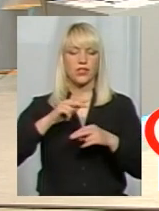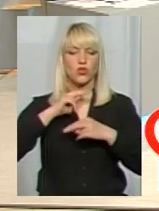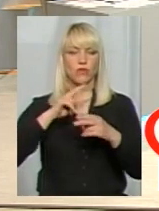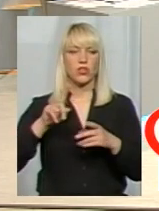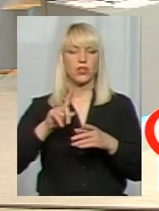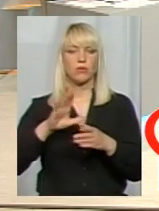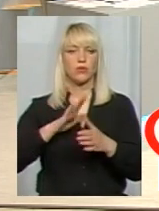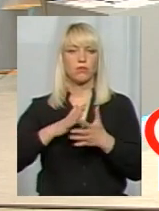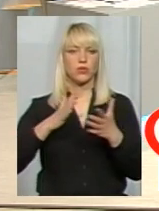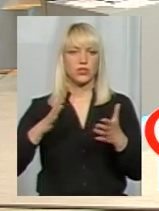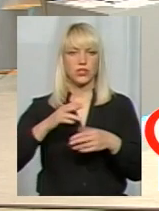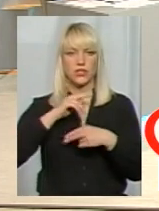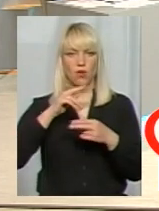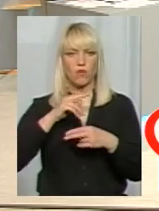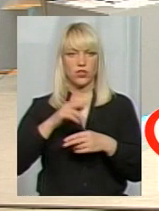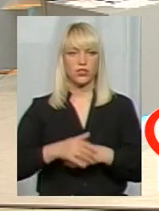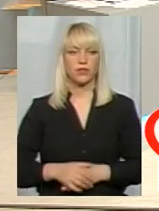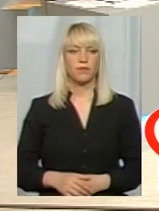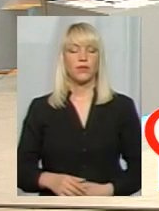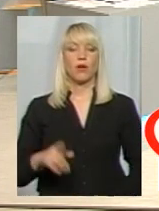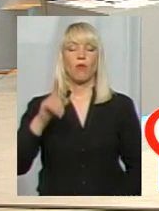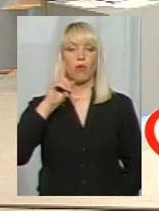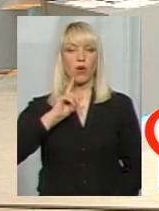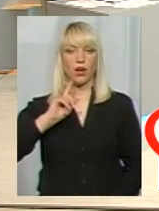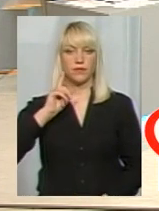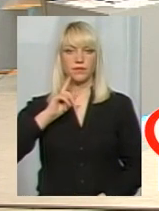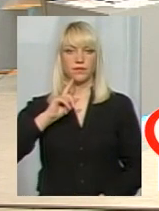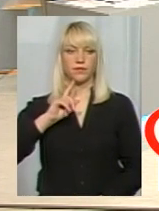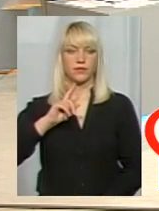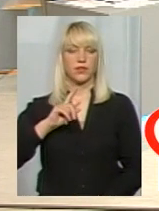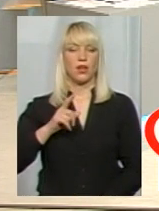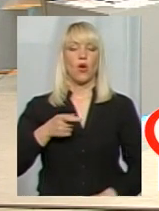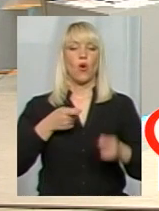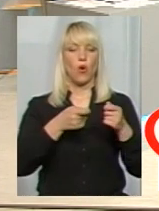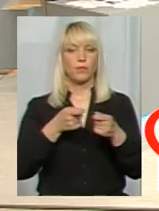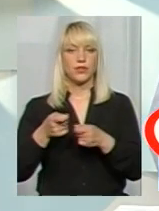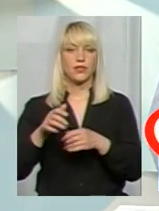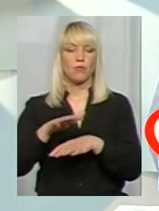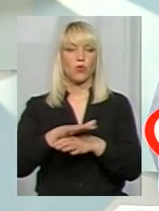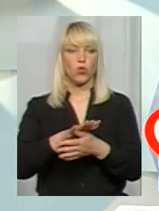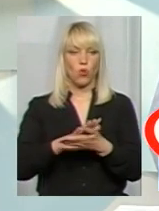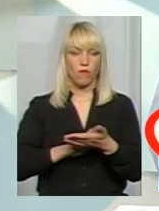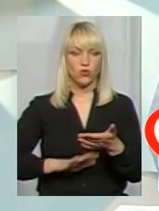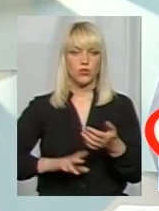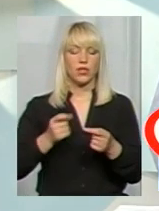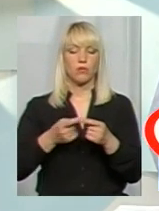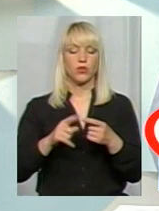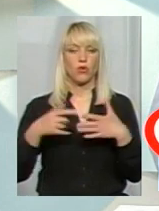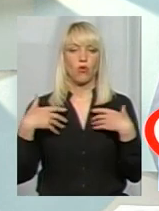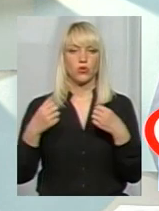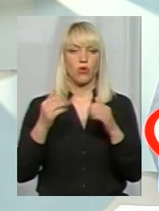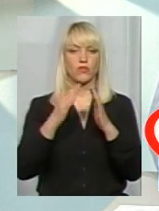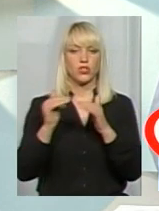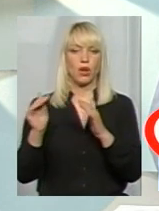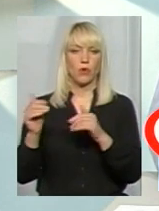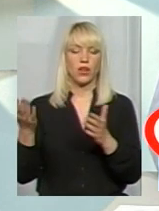чого їх найбільше? Ну, поки об'їзди продовжуються, але по тих оздоровчих таборах,